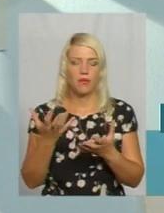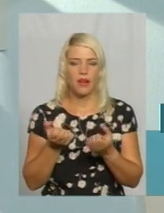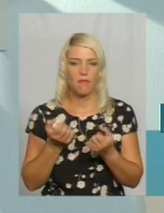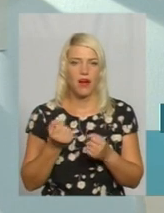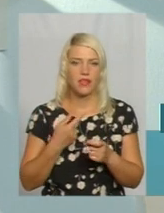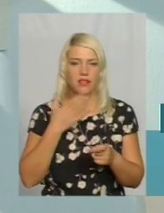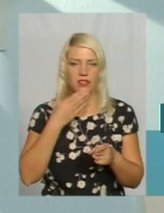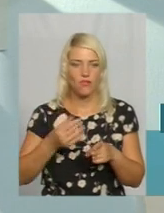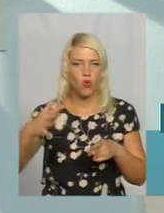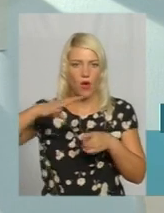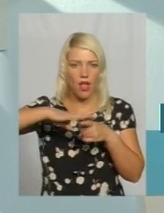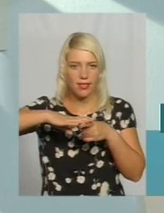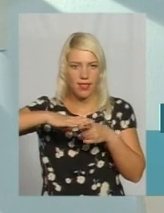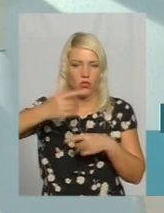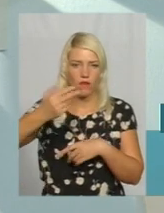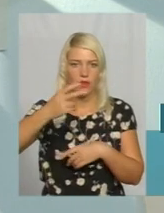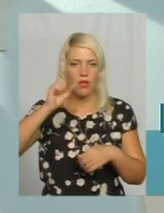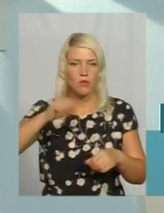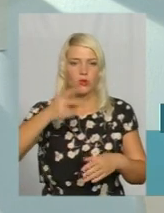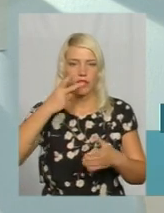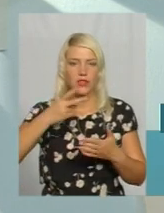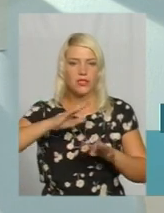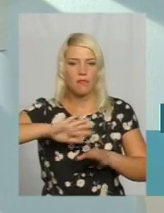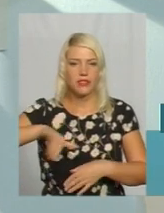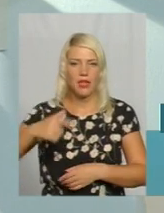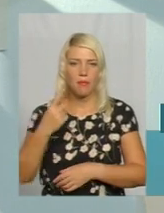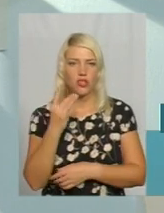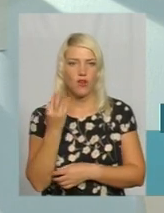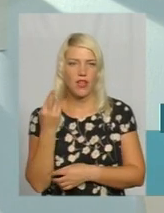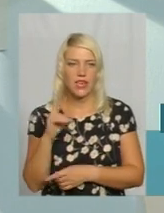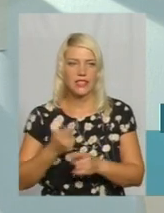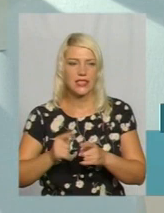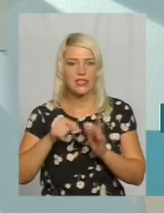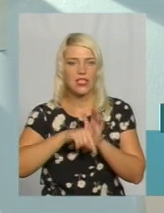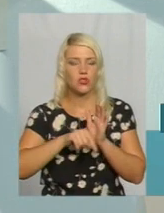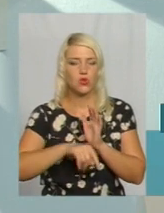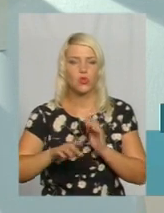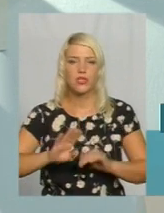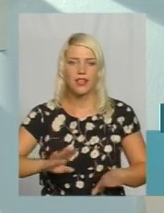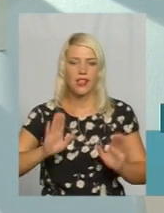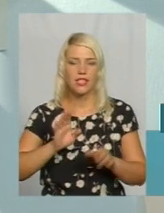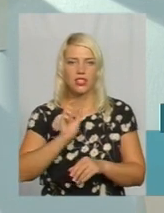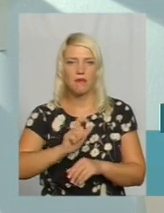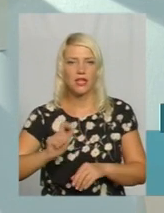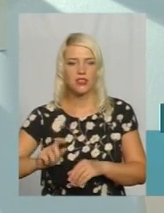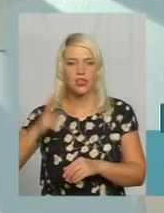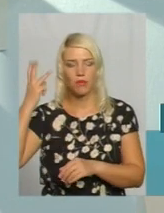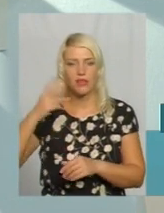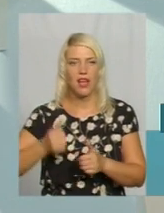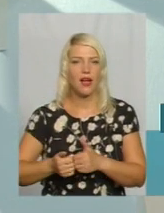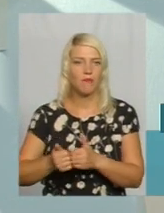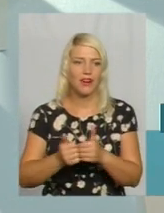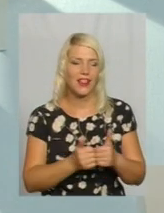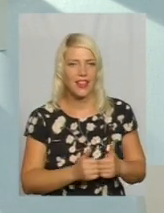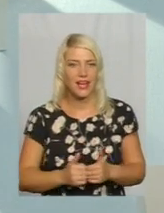бачите, значить, ви будете дивитися їх і після 1 вересня. Тобто, це стосується не лише мешканців Хмельницького, а й прилеглих районів.